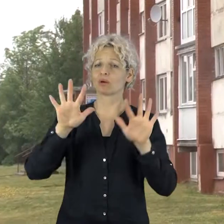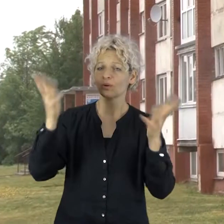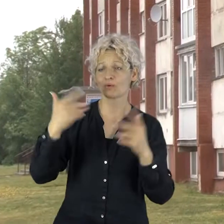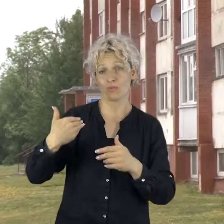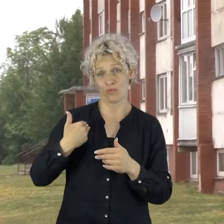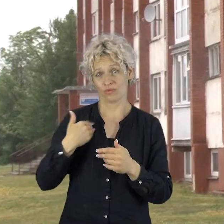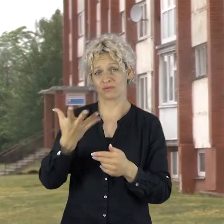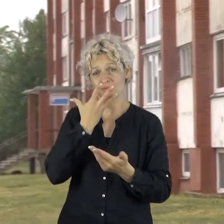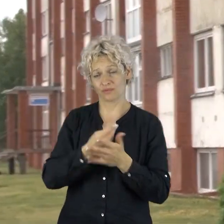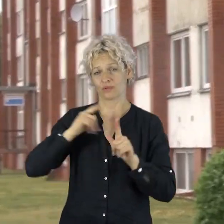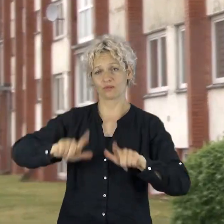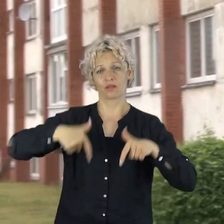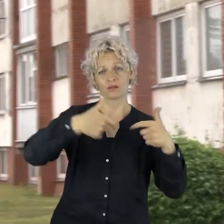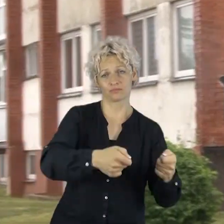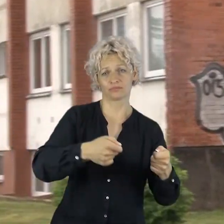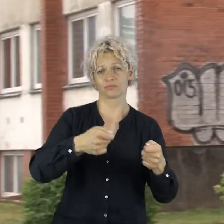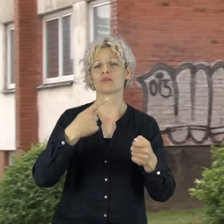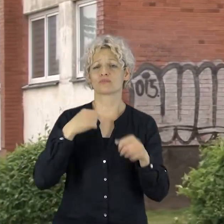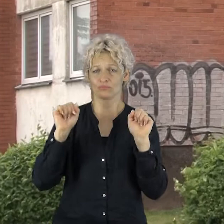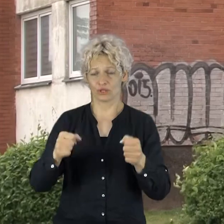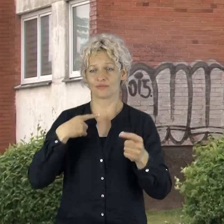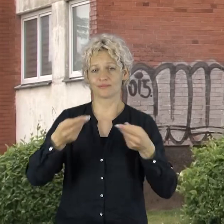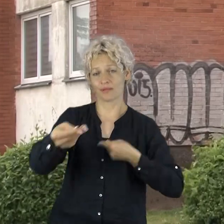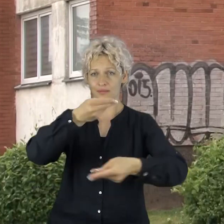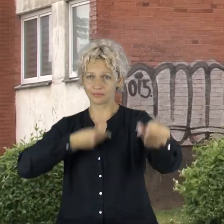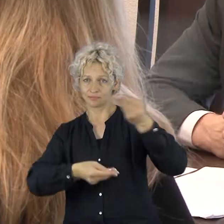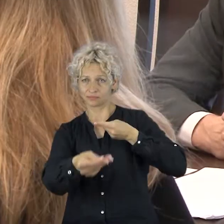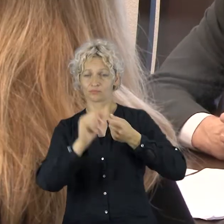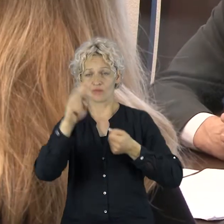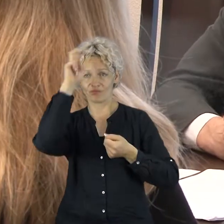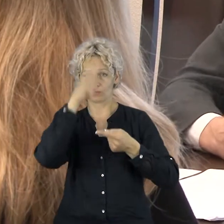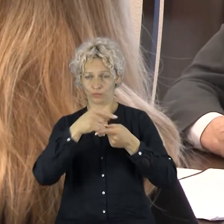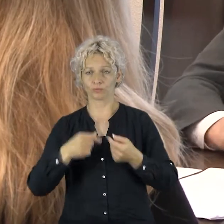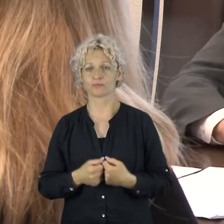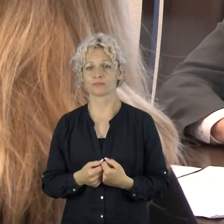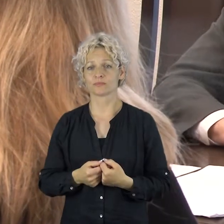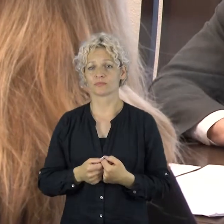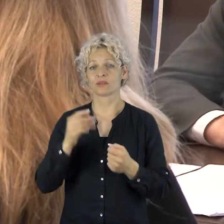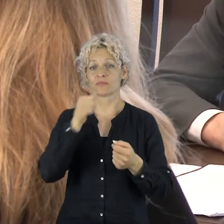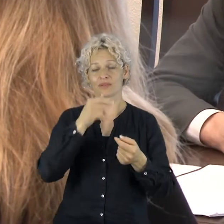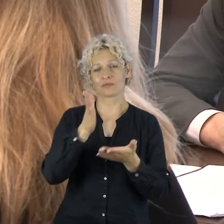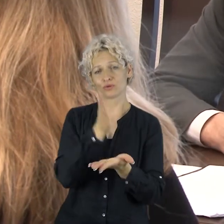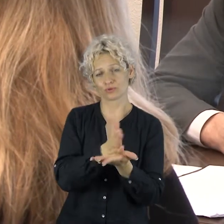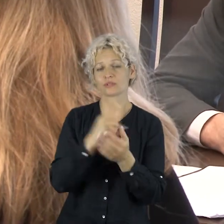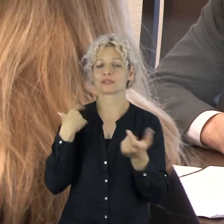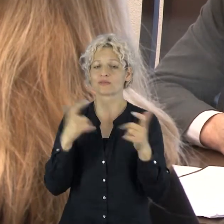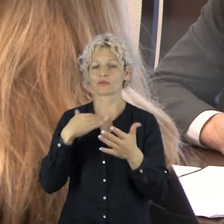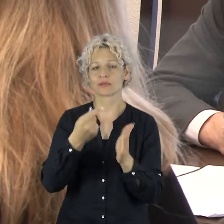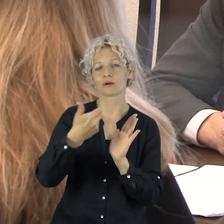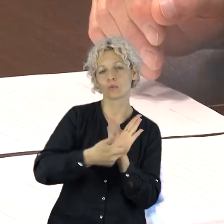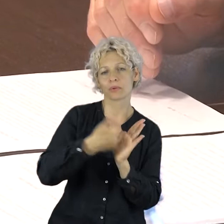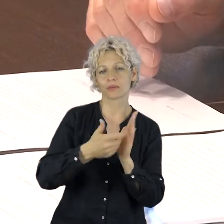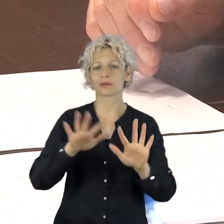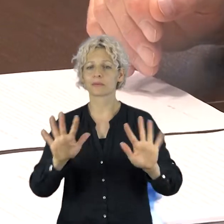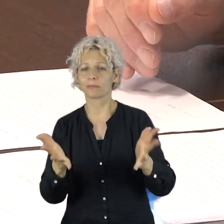atiduos savo nakvinės namus, tai racionalų inicijuoti tam tikrus mainus. Šiuo tikslų pradėtos savivaldybės konsultacijos ir